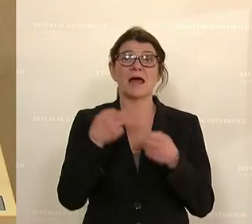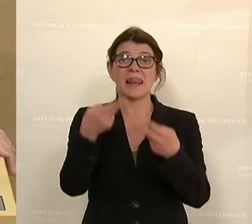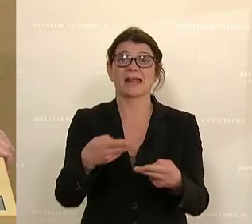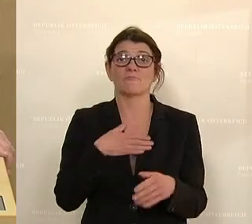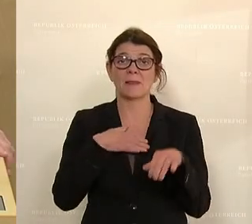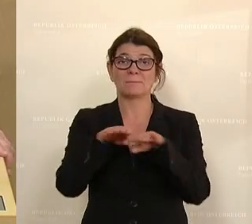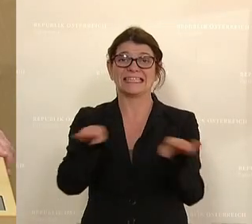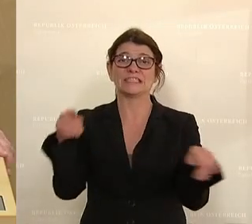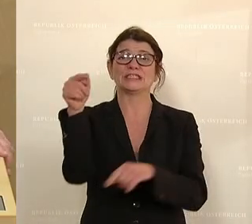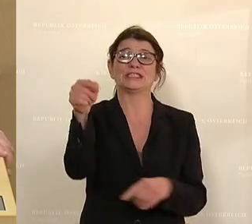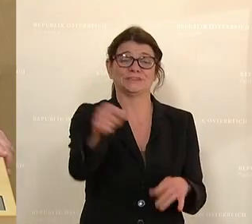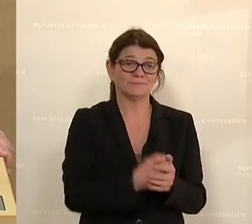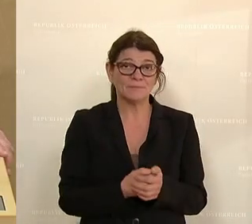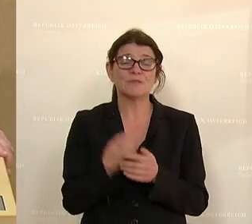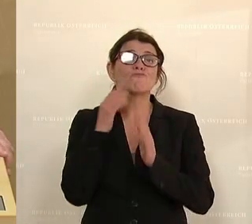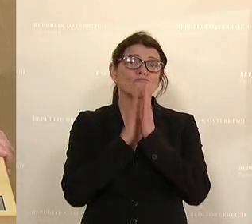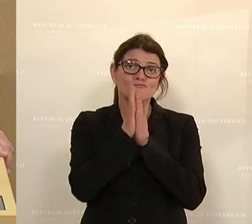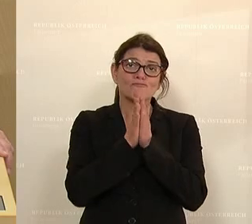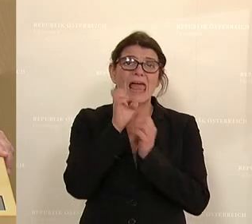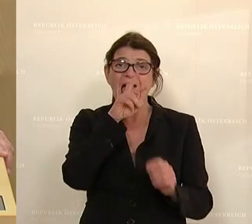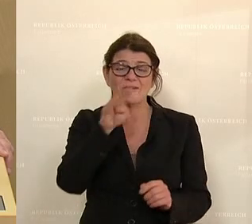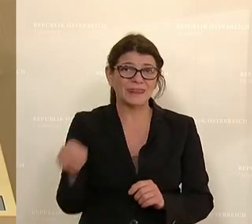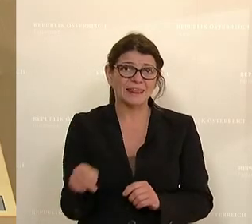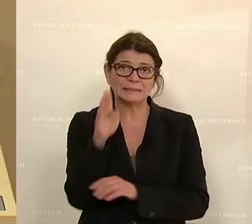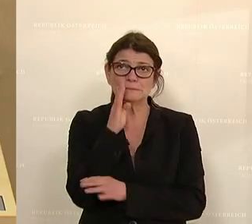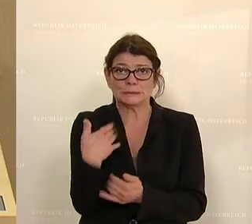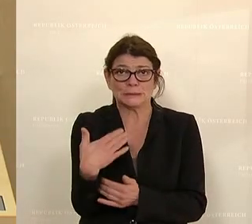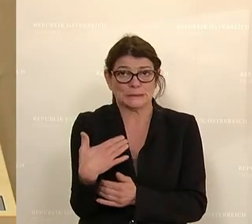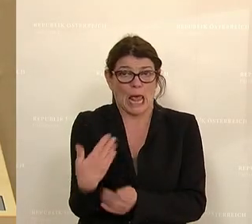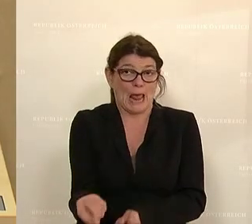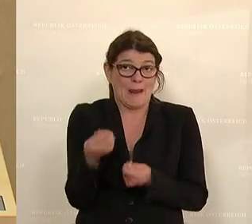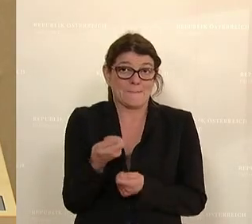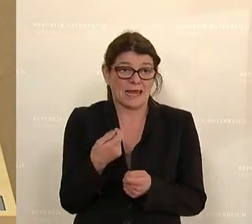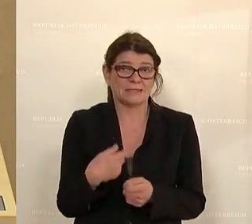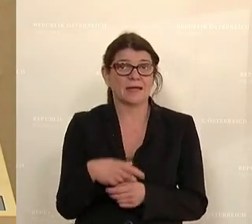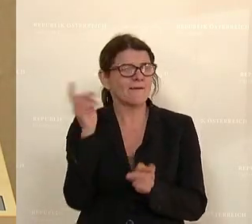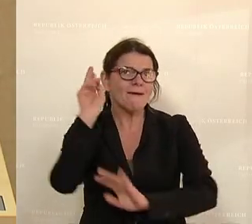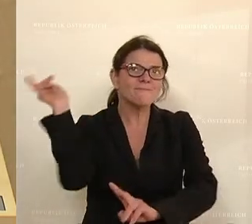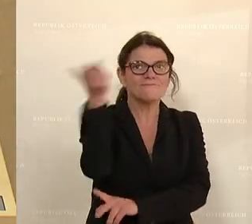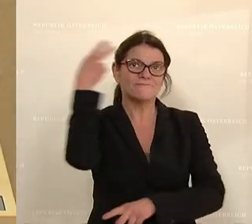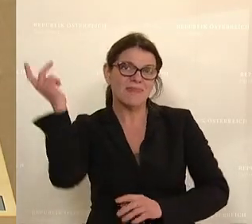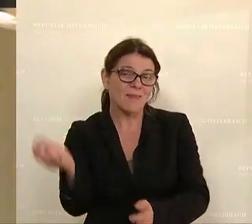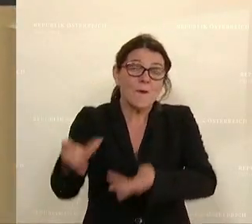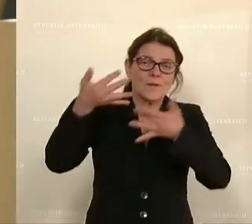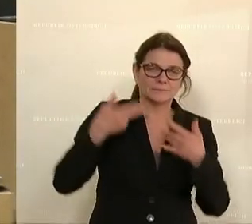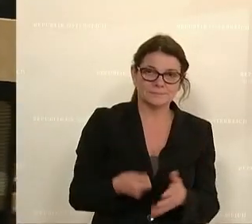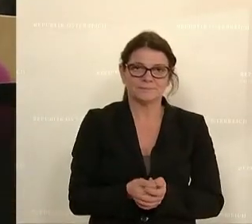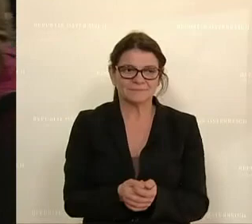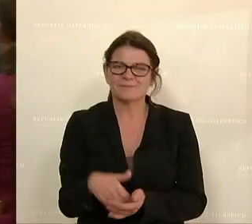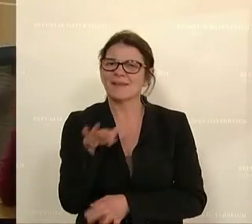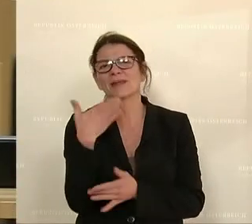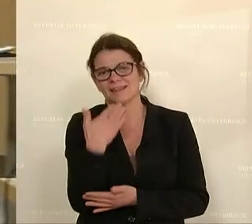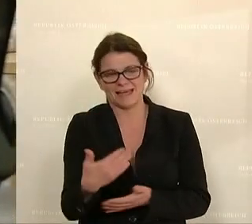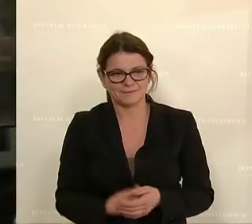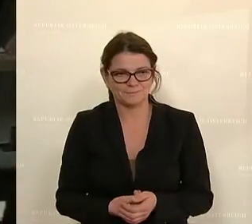und würde den Erwin bitten, in Wien das Eile mir hinzugeben. Vielen Dank.